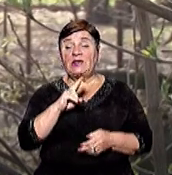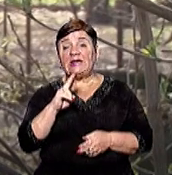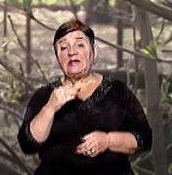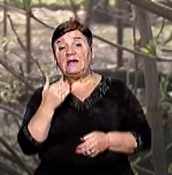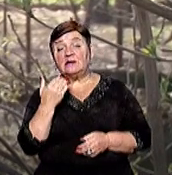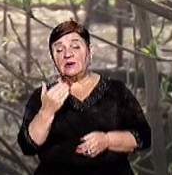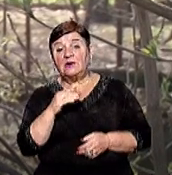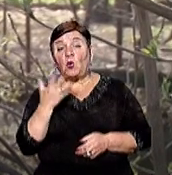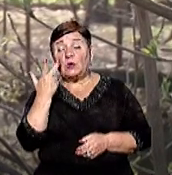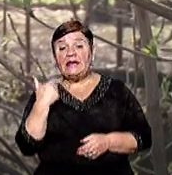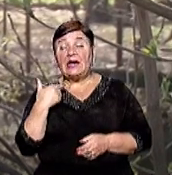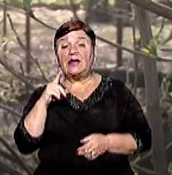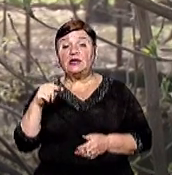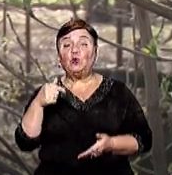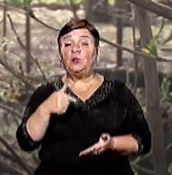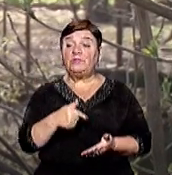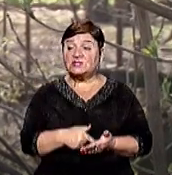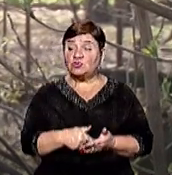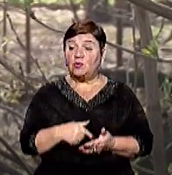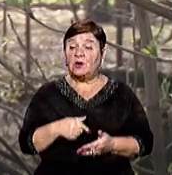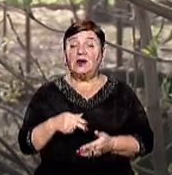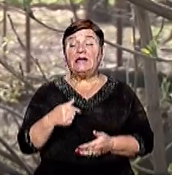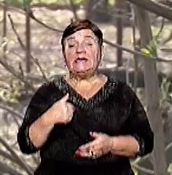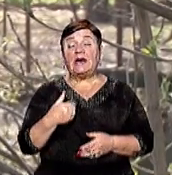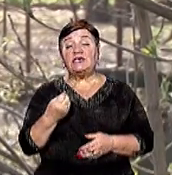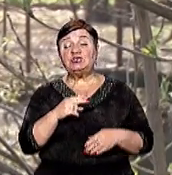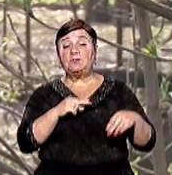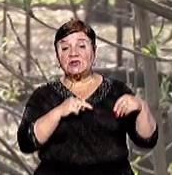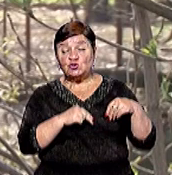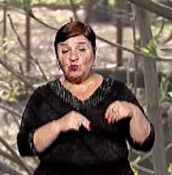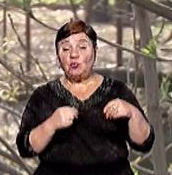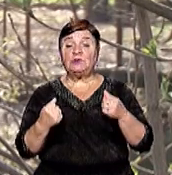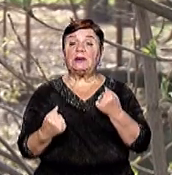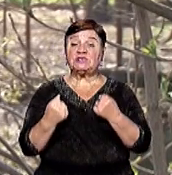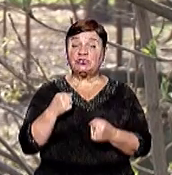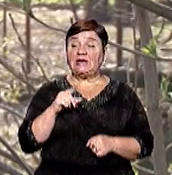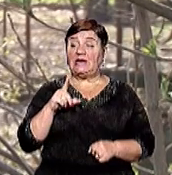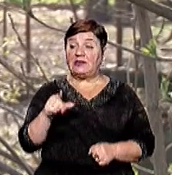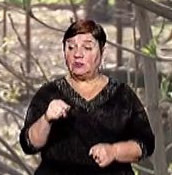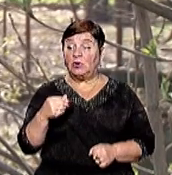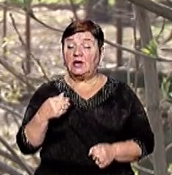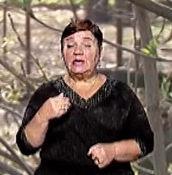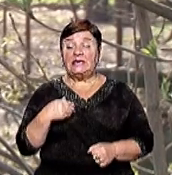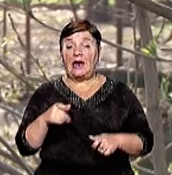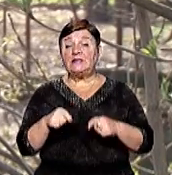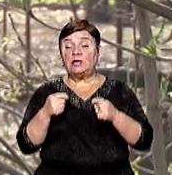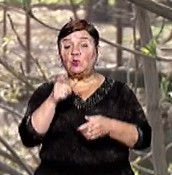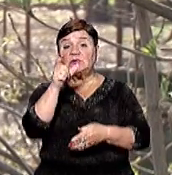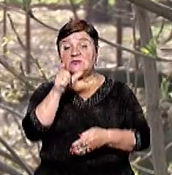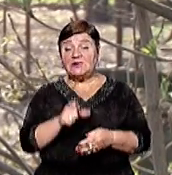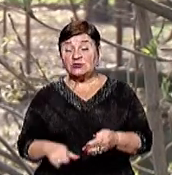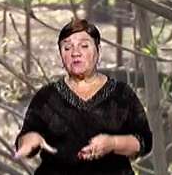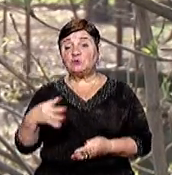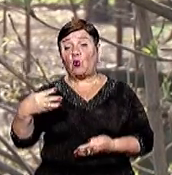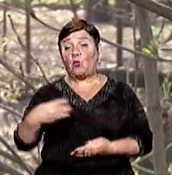які їдуть у місто, я що працюю, вони їдуть на своїй машині Я їм даю список, вони